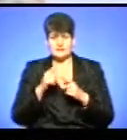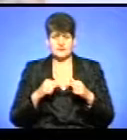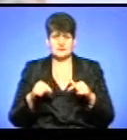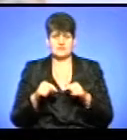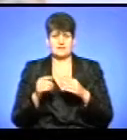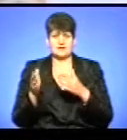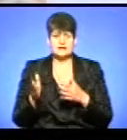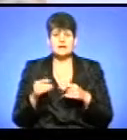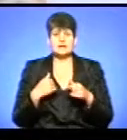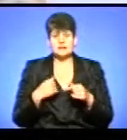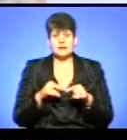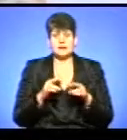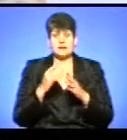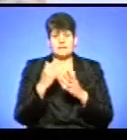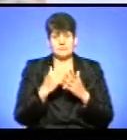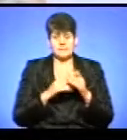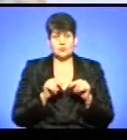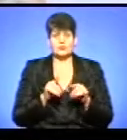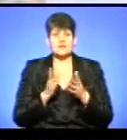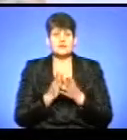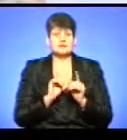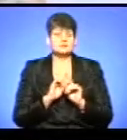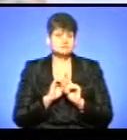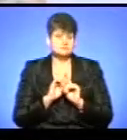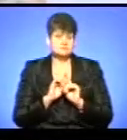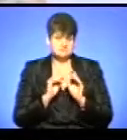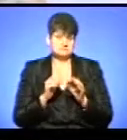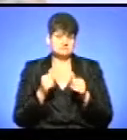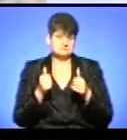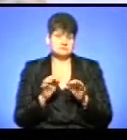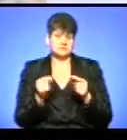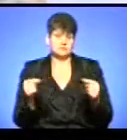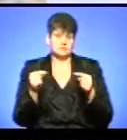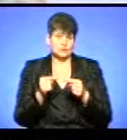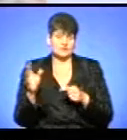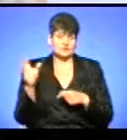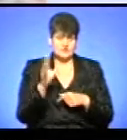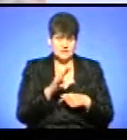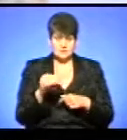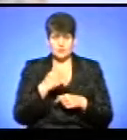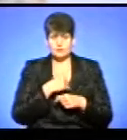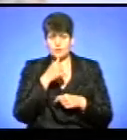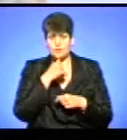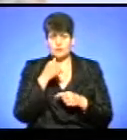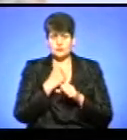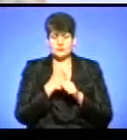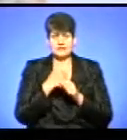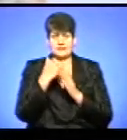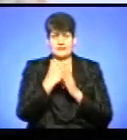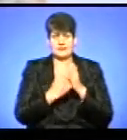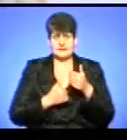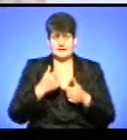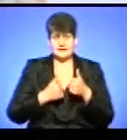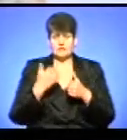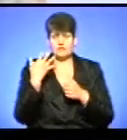І так як методологія є універсальною і уніфікованою, ми би хотіли спробувати зробити такі рейтинги в 5 різних містах,